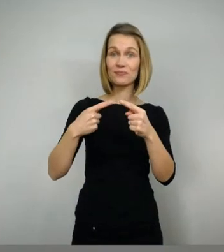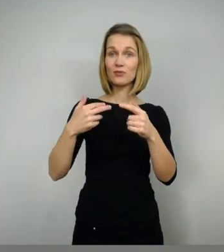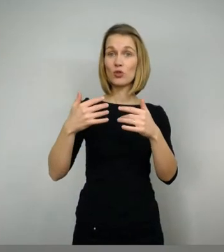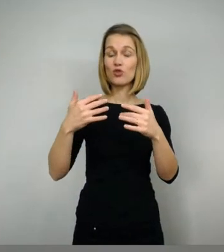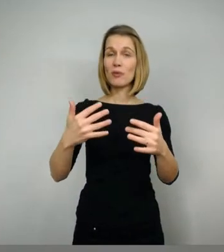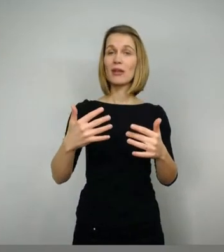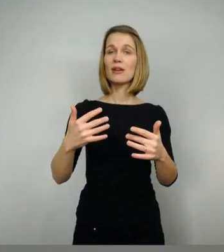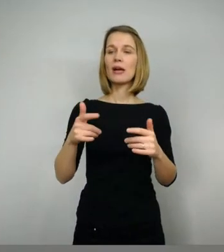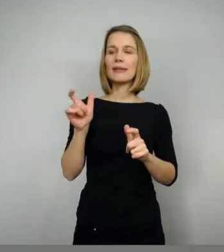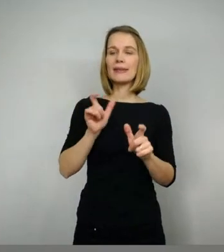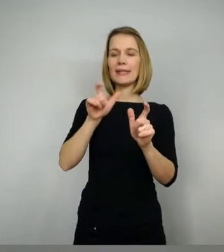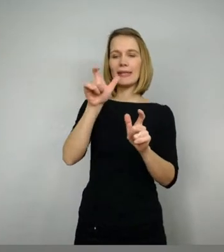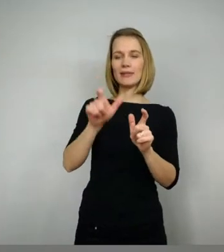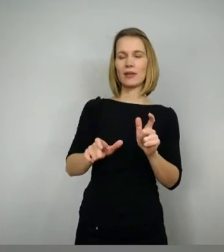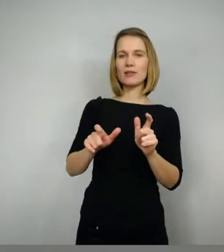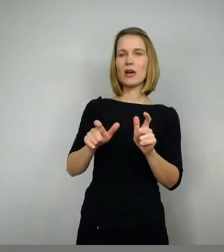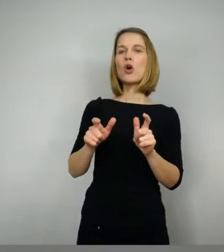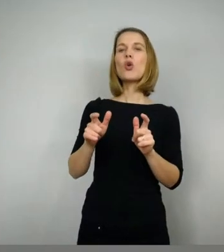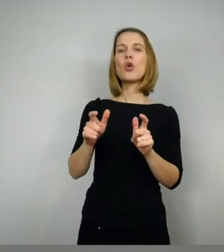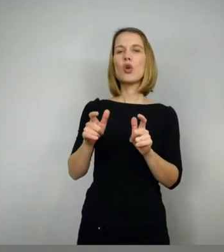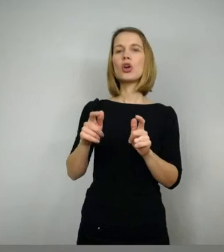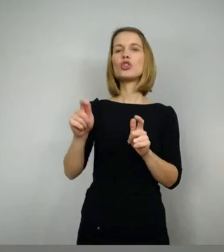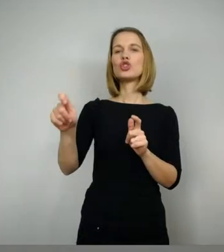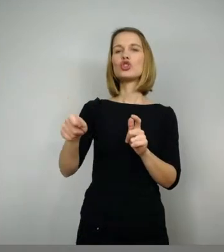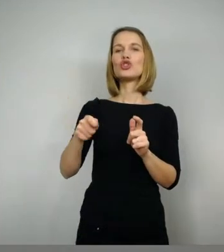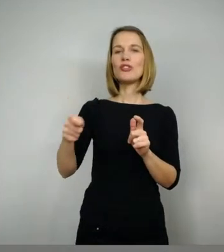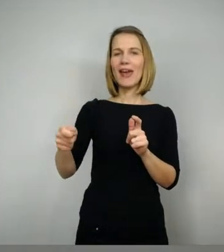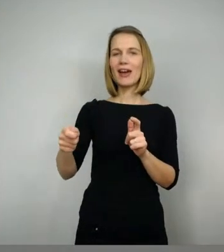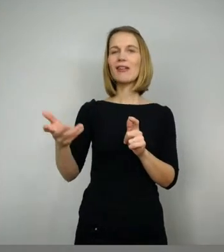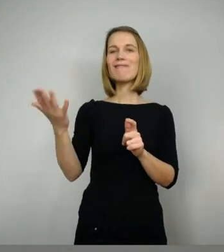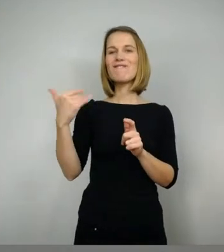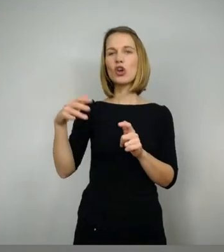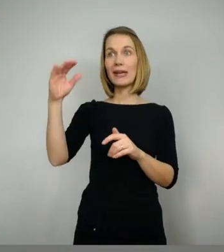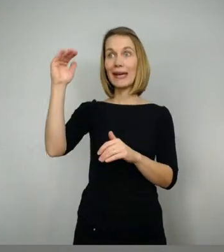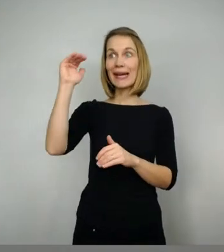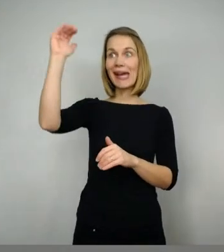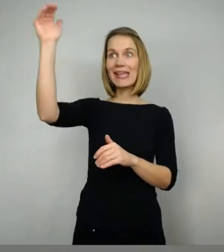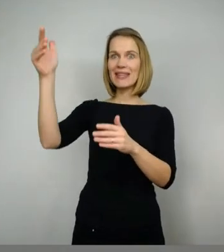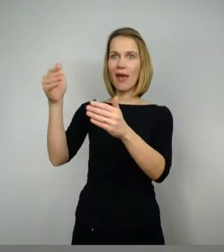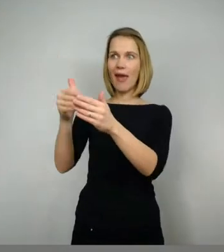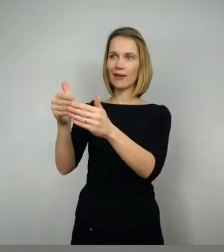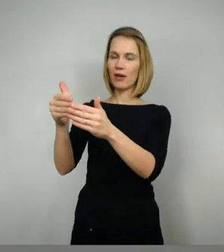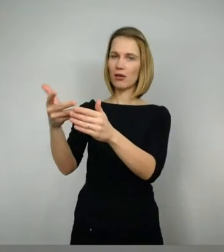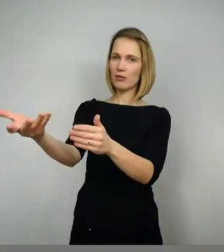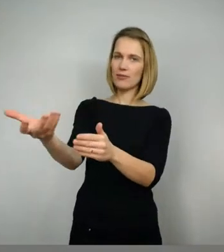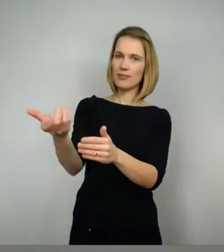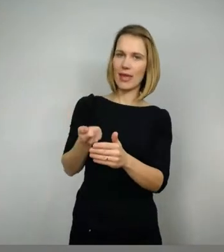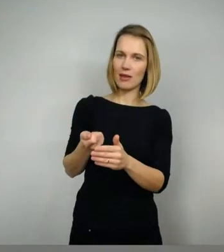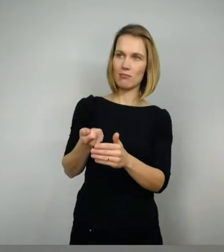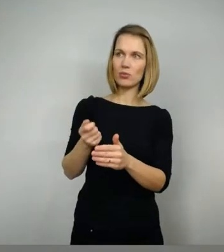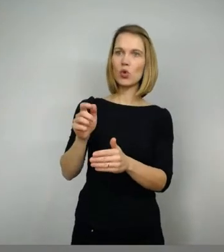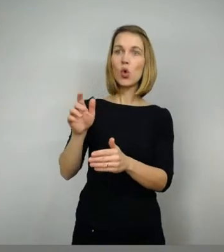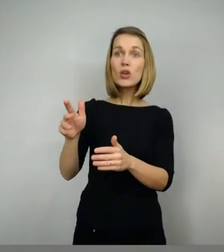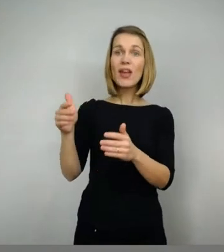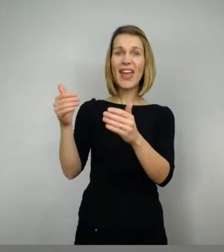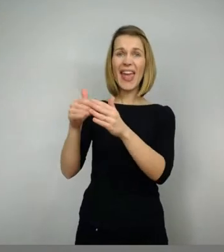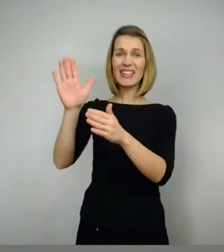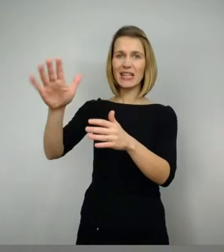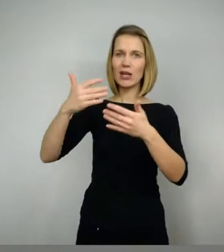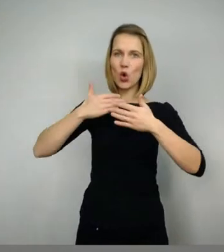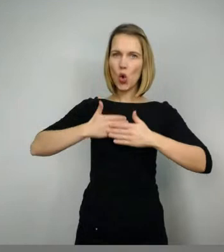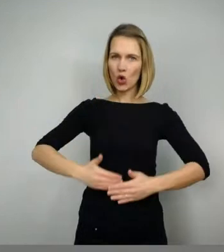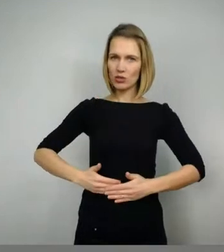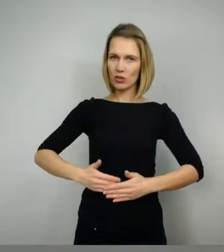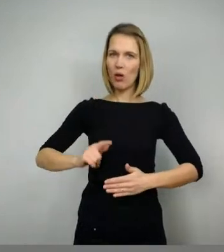auch noch das Schwert Ecke Sachs, von Riesen Ecke. Auch ein ganz besonderes Schwert und auch Eckesrüstung, die ist in Drachenblut gehärtet.